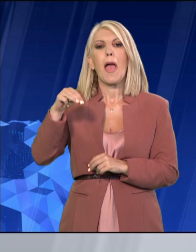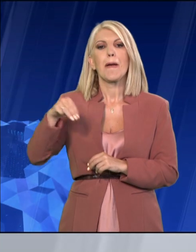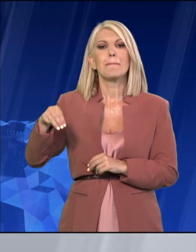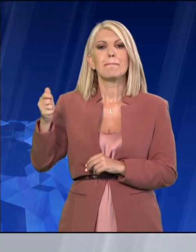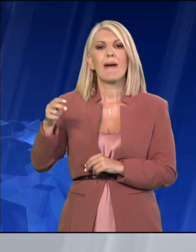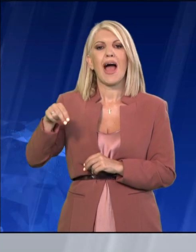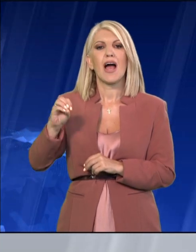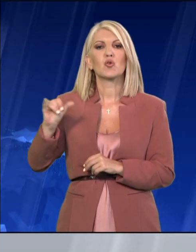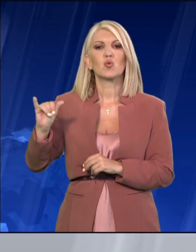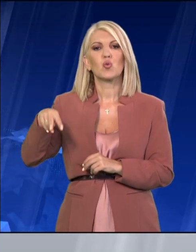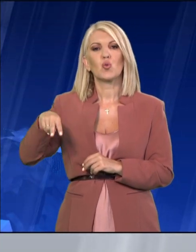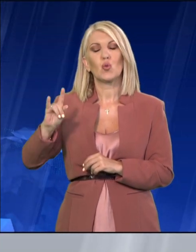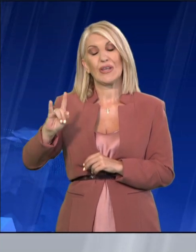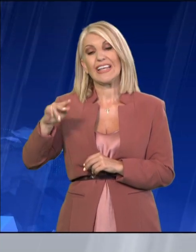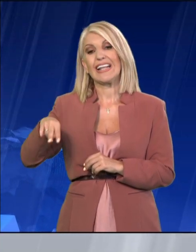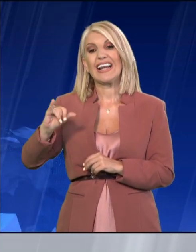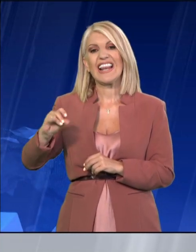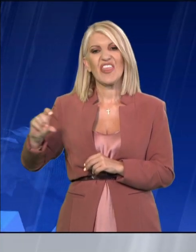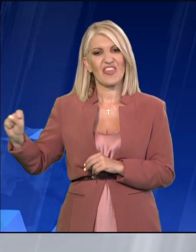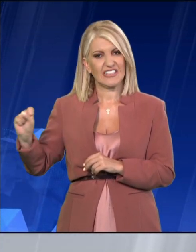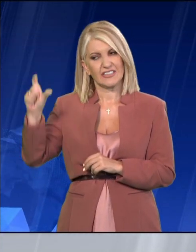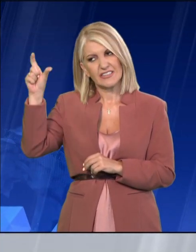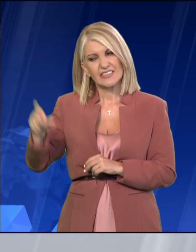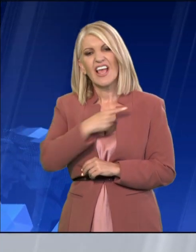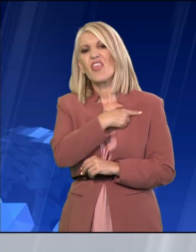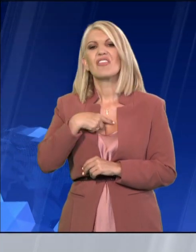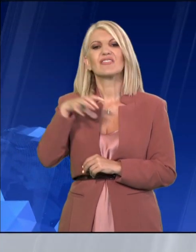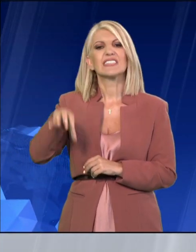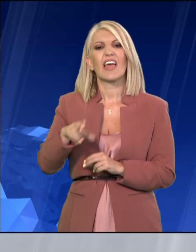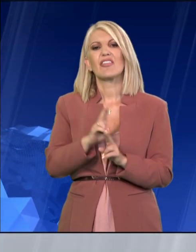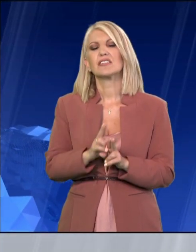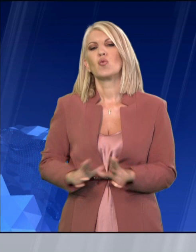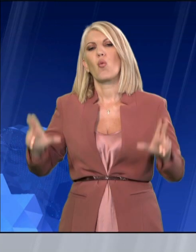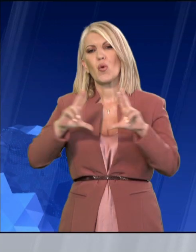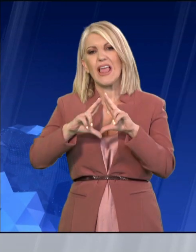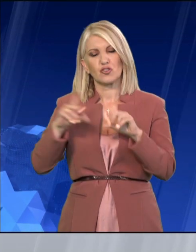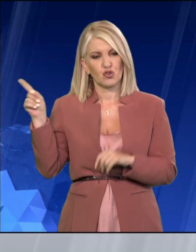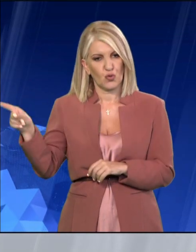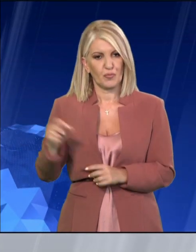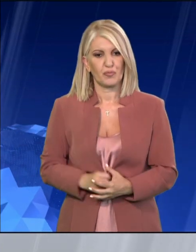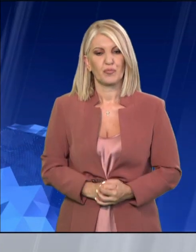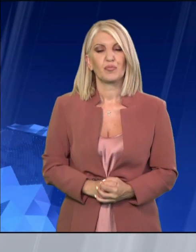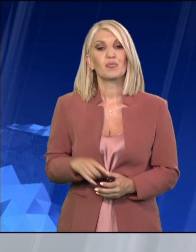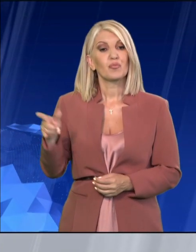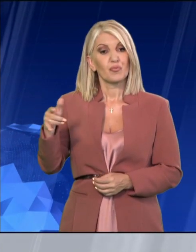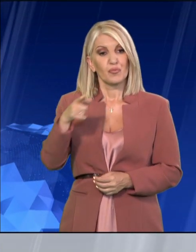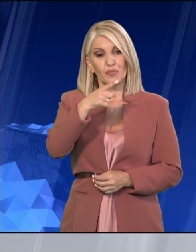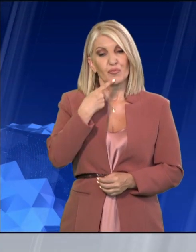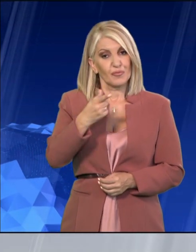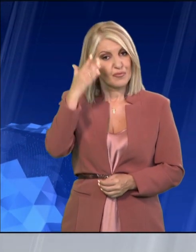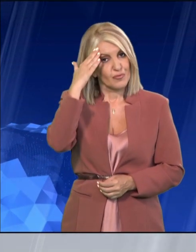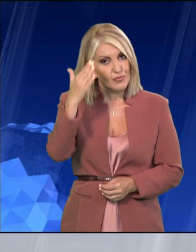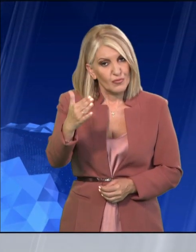Διευθυντής Έδρας της ΣΟΝΕΣΚΟ. Κυρία Εμμανουηλίδη, καλησπέρα σας. Καλησπέρα σας, καλησπέρα σας. Έχουμε ένα